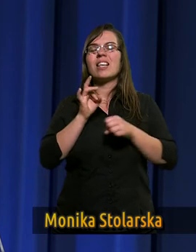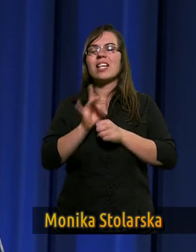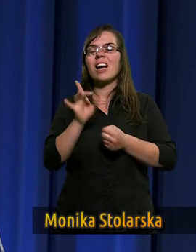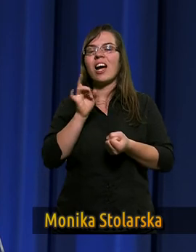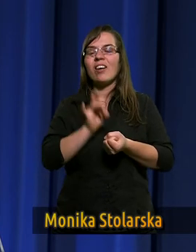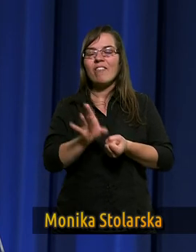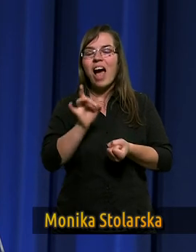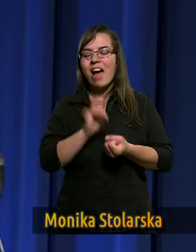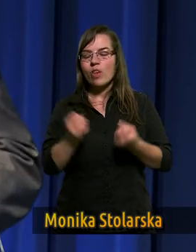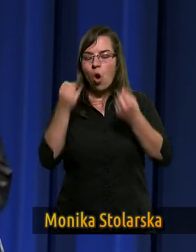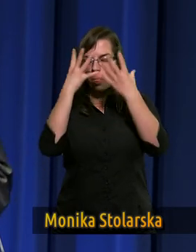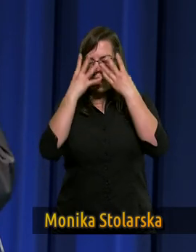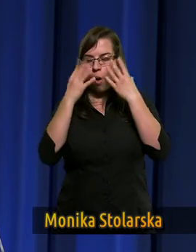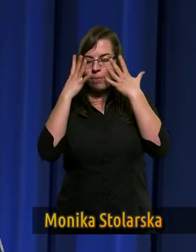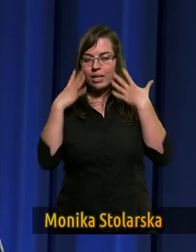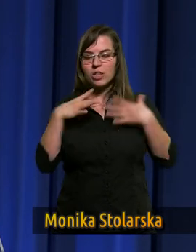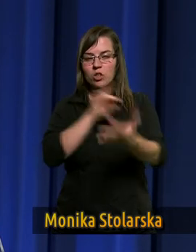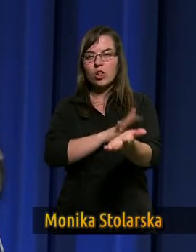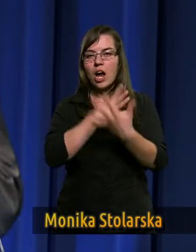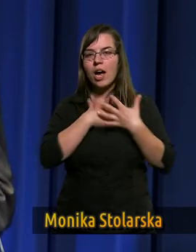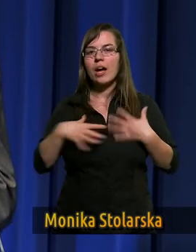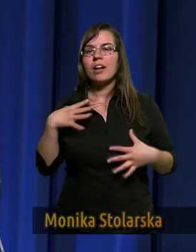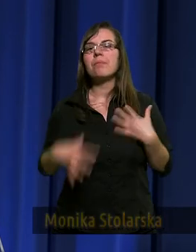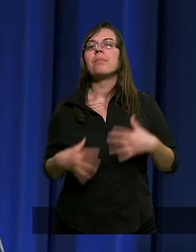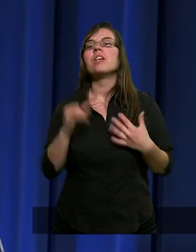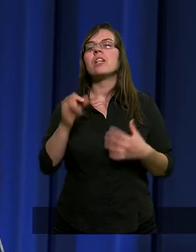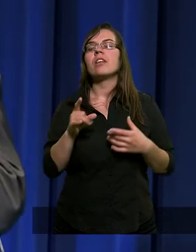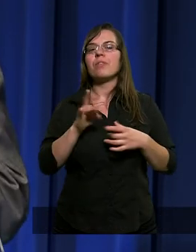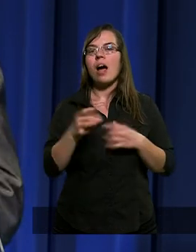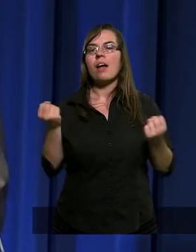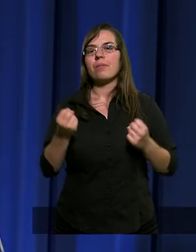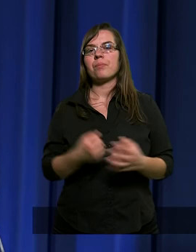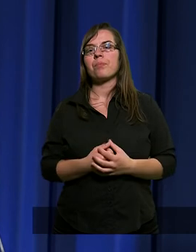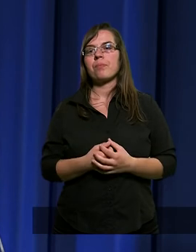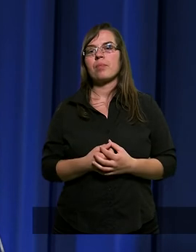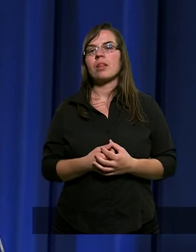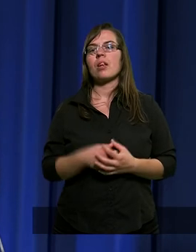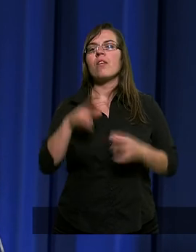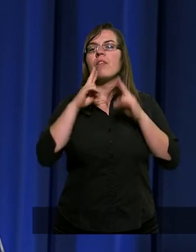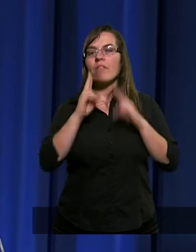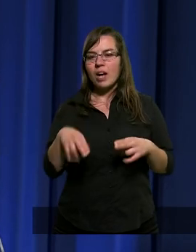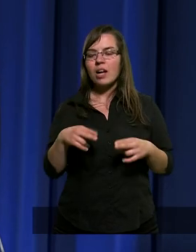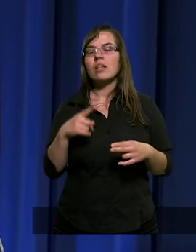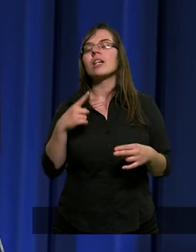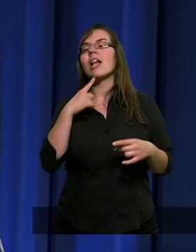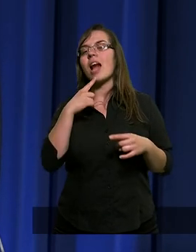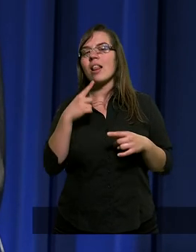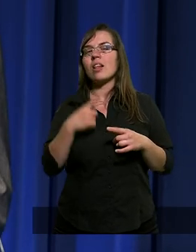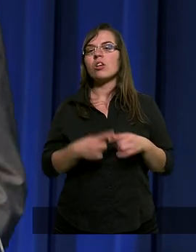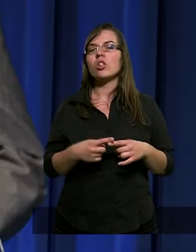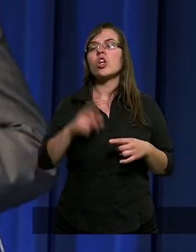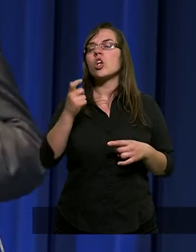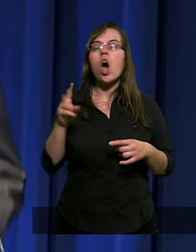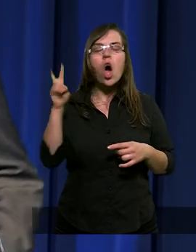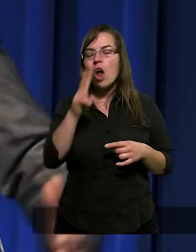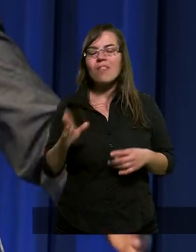skrwawione oblicze, to był podkrwawy, gorący i wreszcie zadecydował.